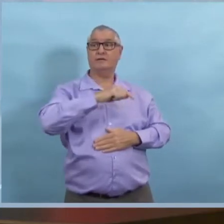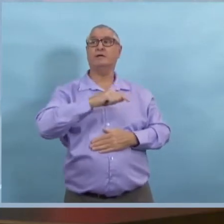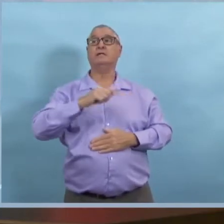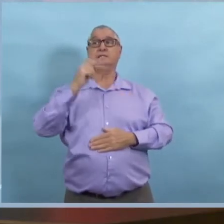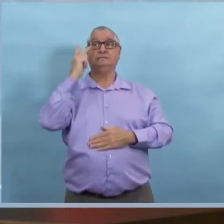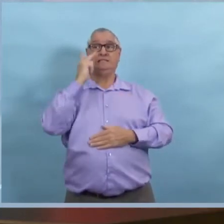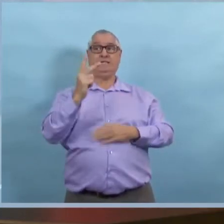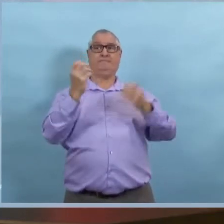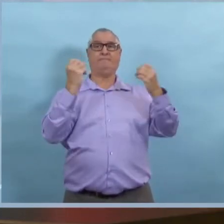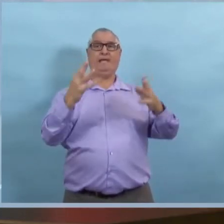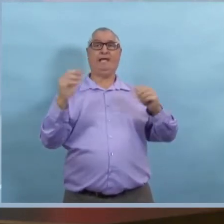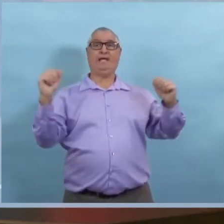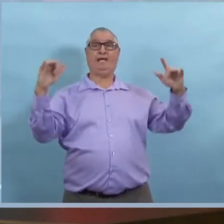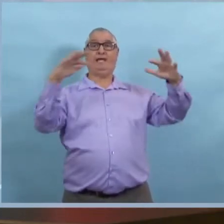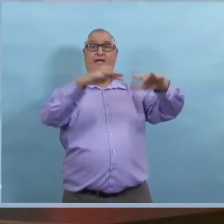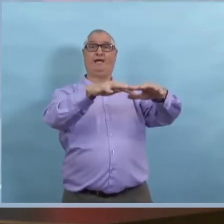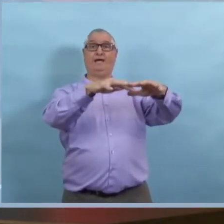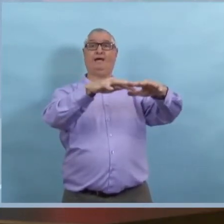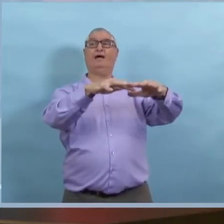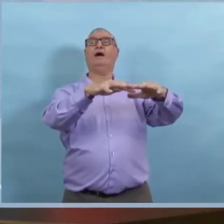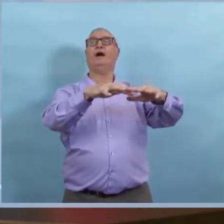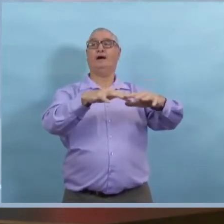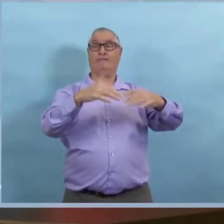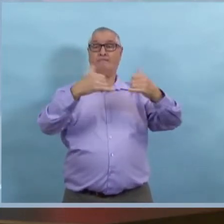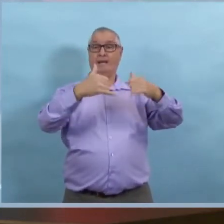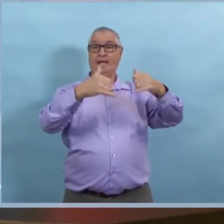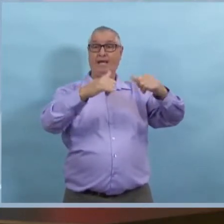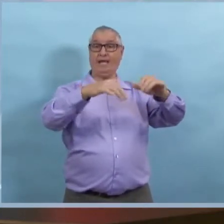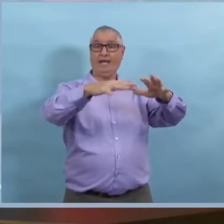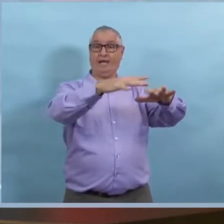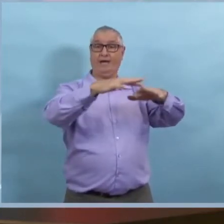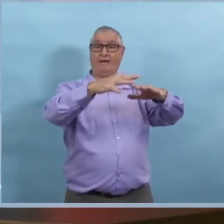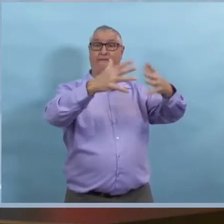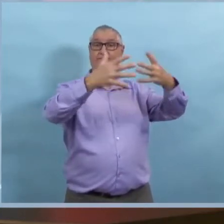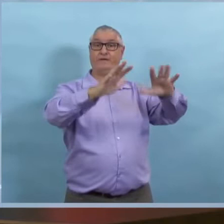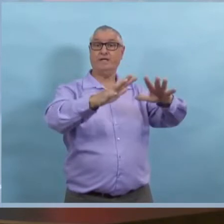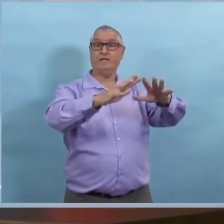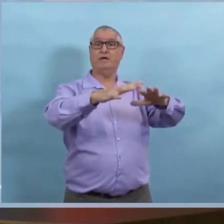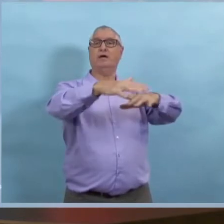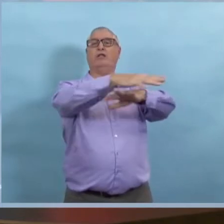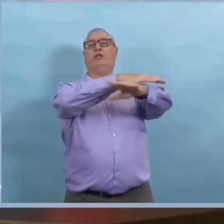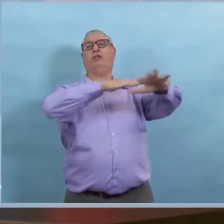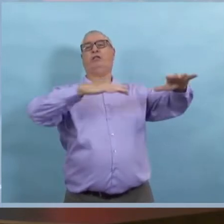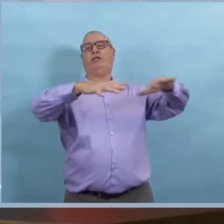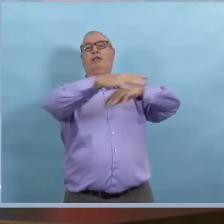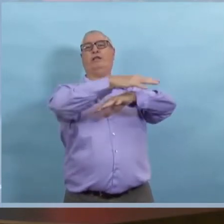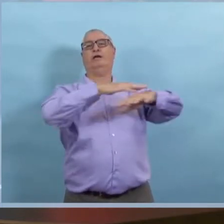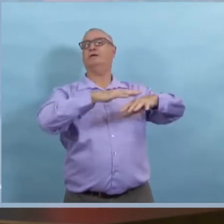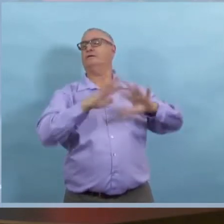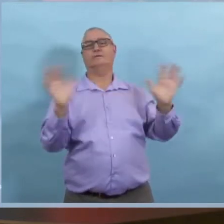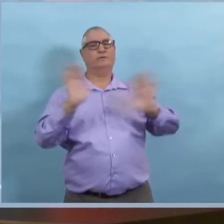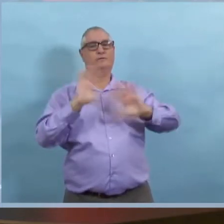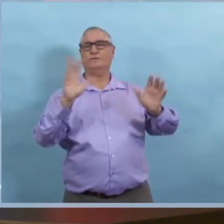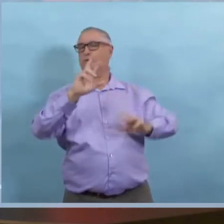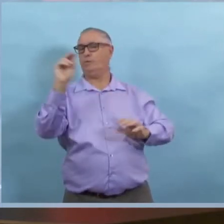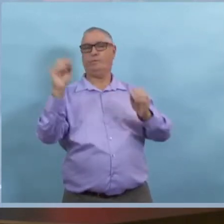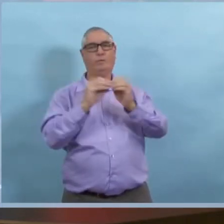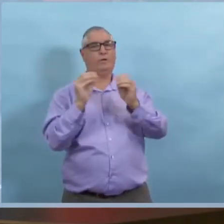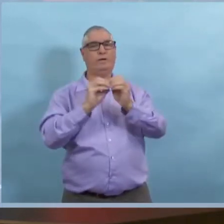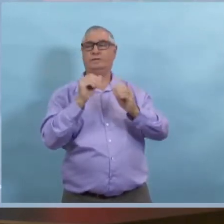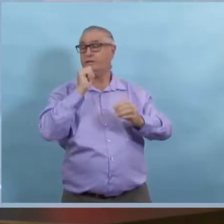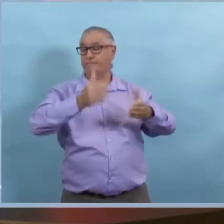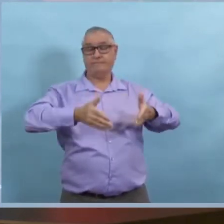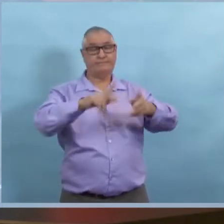Nous savons qu'au niveau des sports de loisirs, il y a beaucoup de rassemblements après les événements dans l'établissement